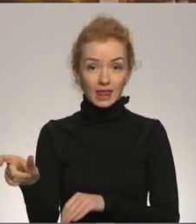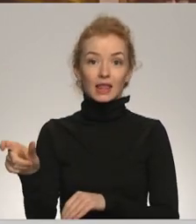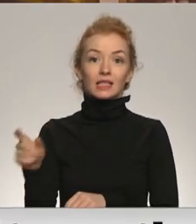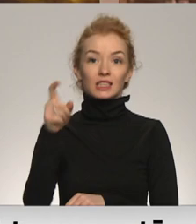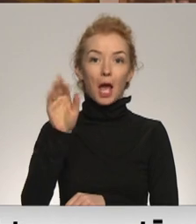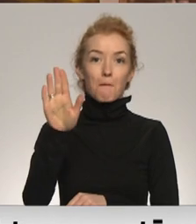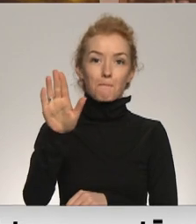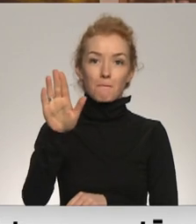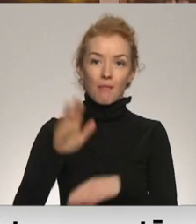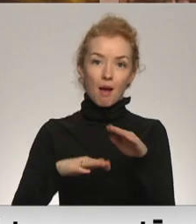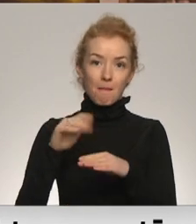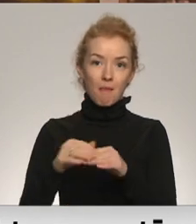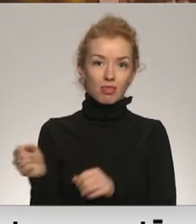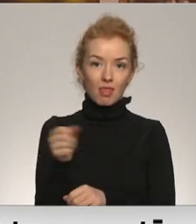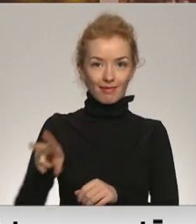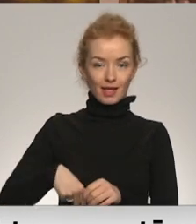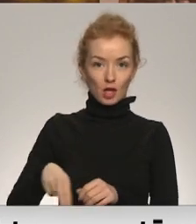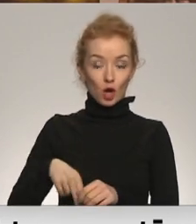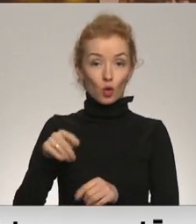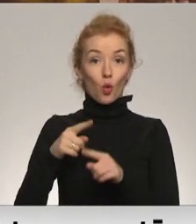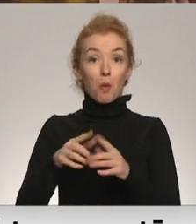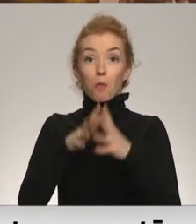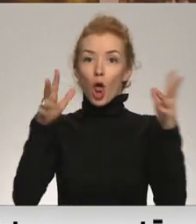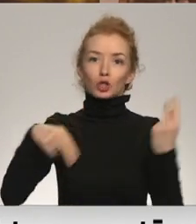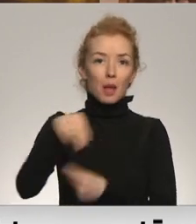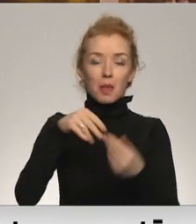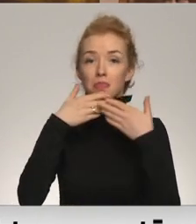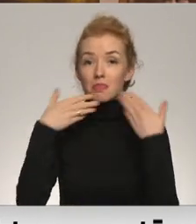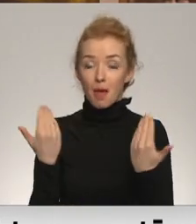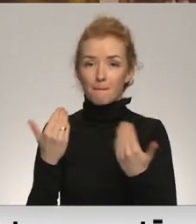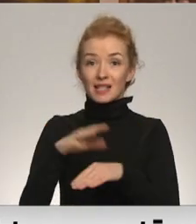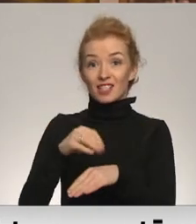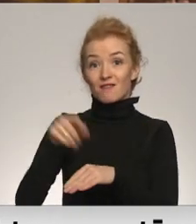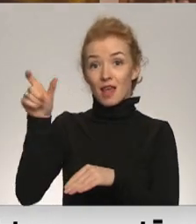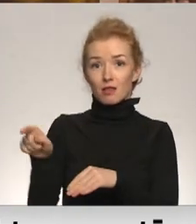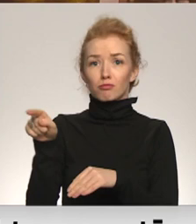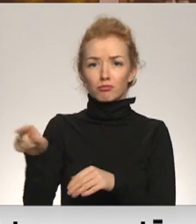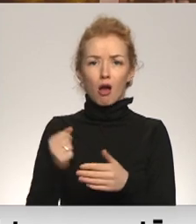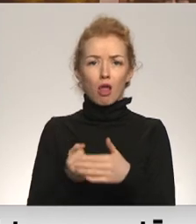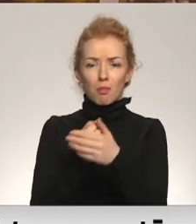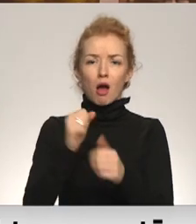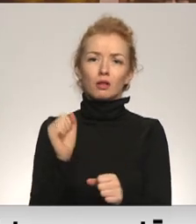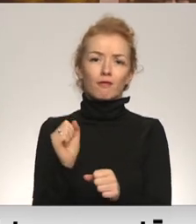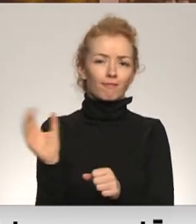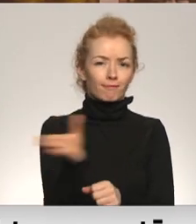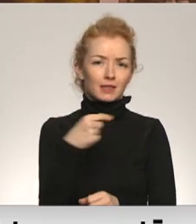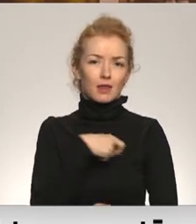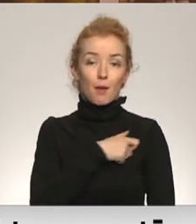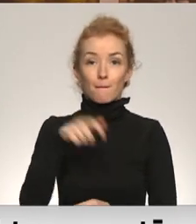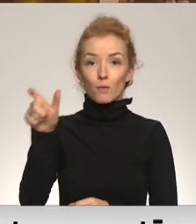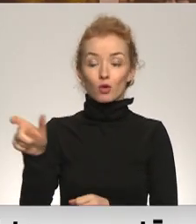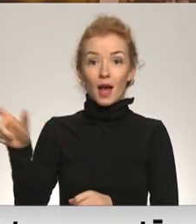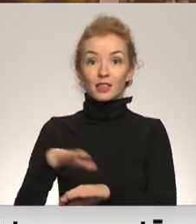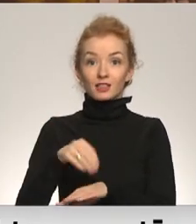biroja direktorāmatā. Plašas debatas par to saimā nenotika, un Zviedrim atbalsta pauda gan koalīcijas, gan opozīcijas deputāti.